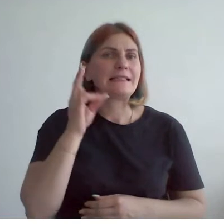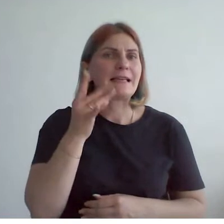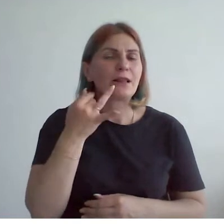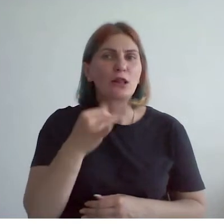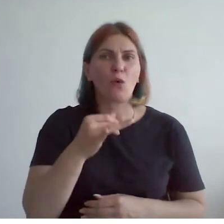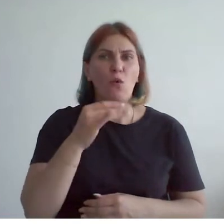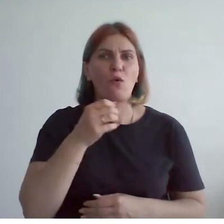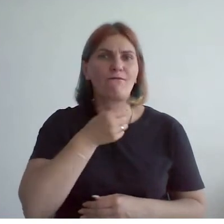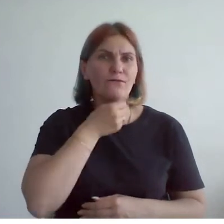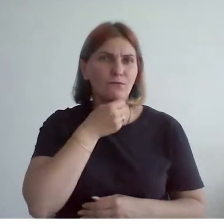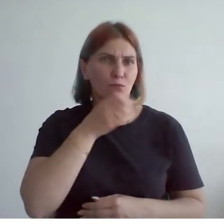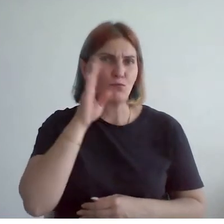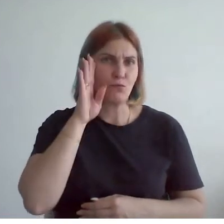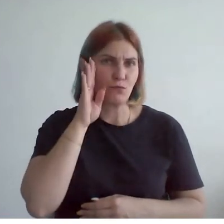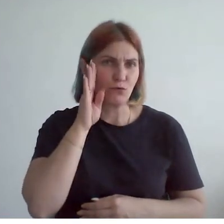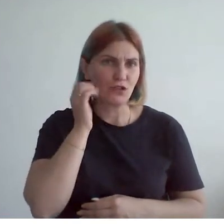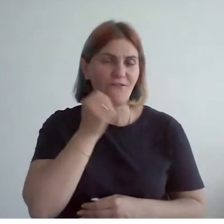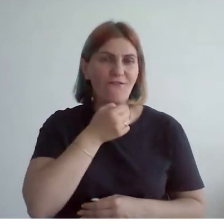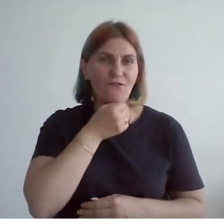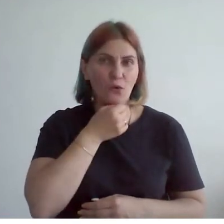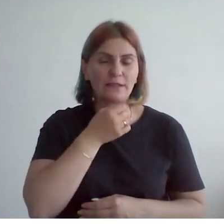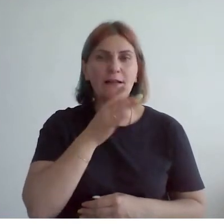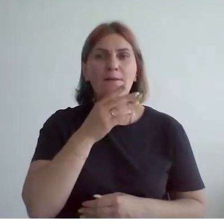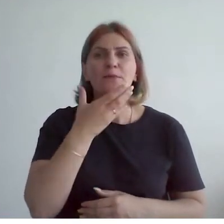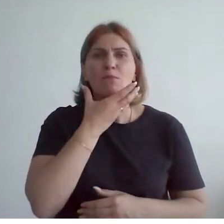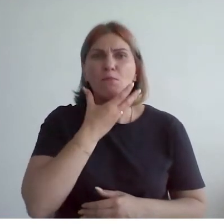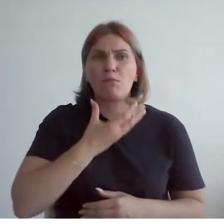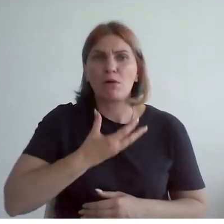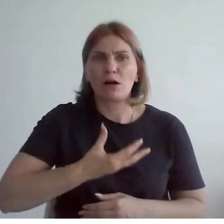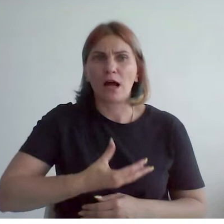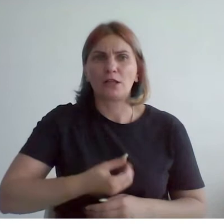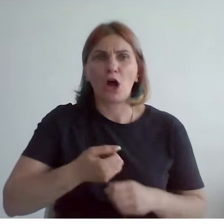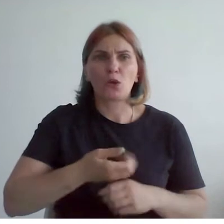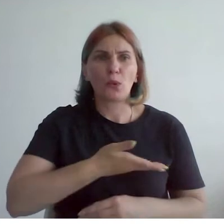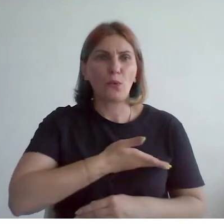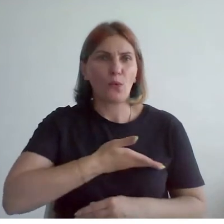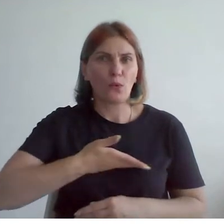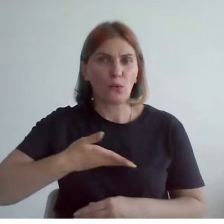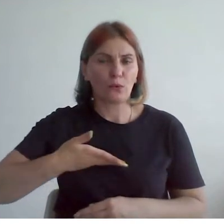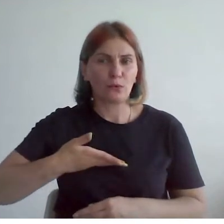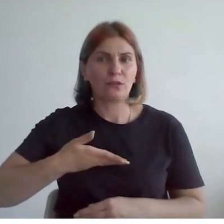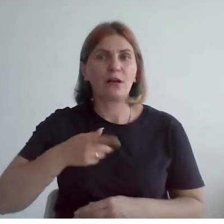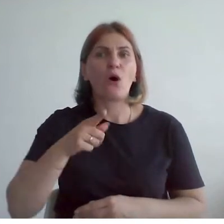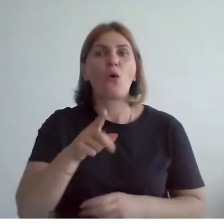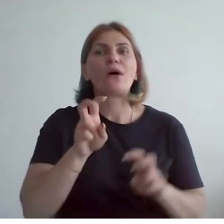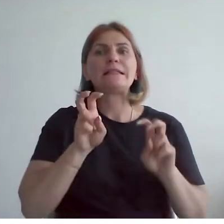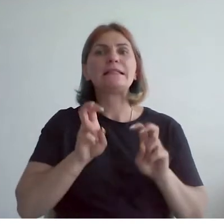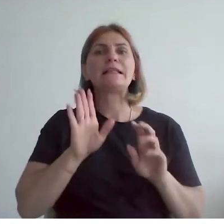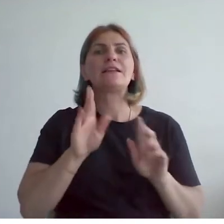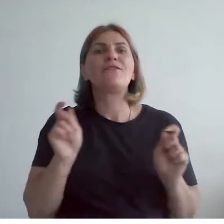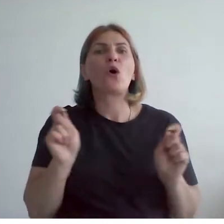с окладистой, белой, пышной бородой, которая доходит до груди. сидит в кожаном кресле